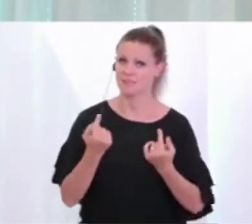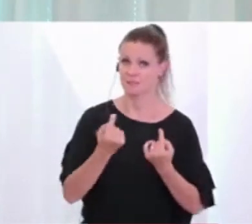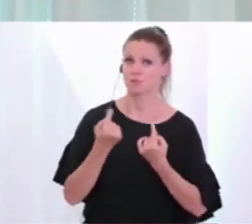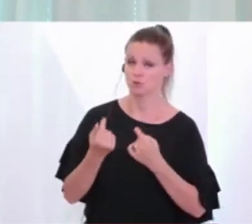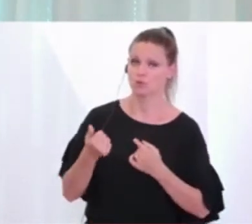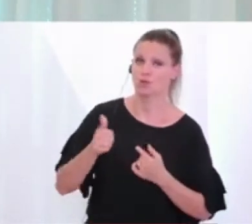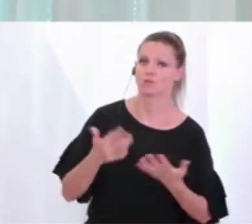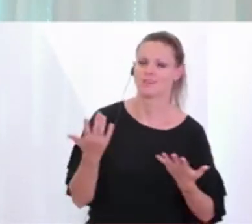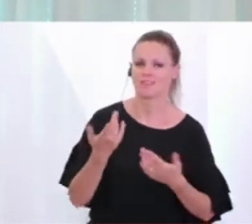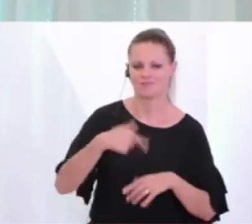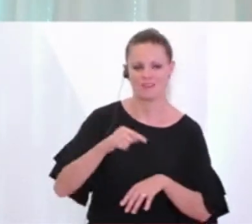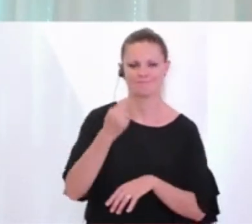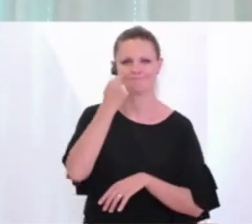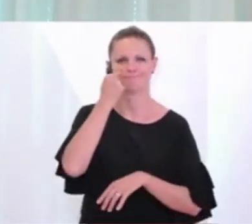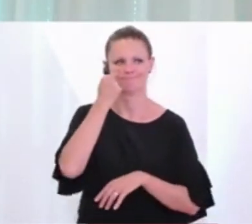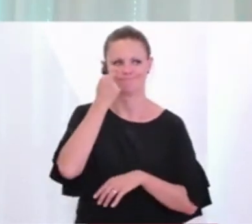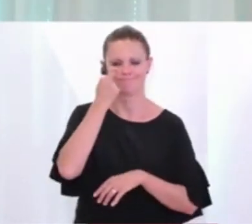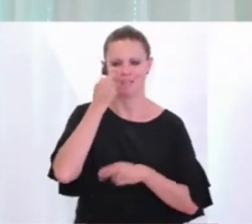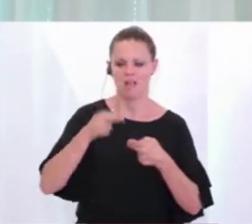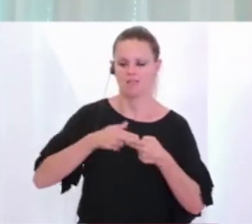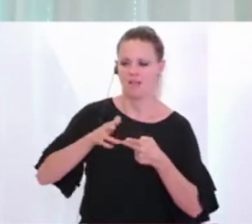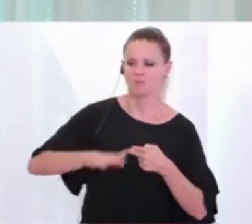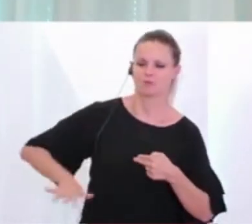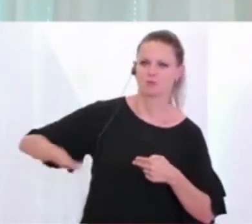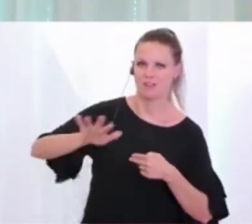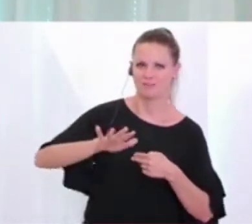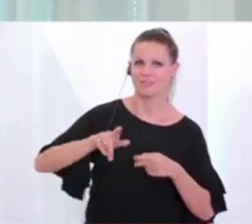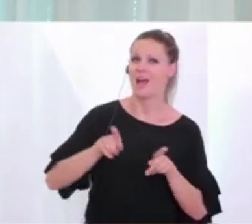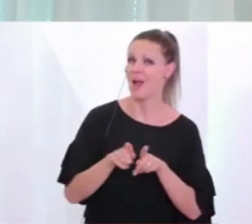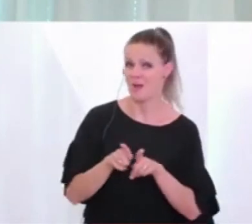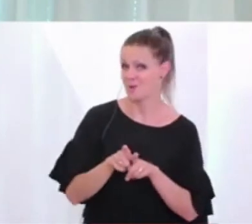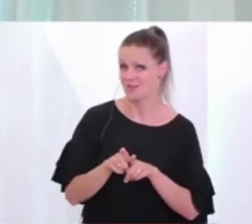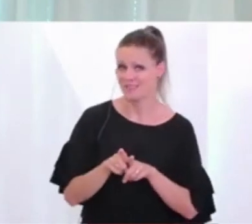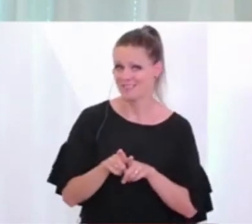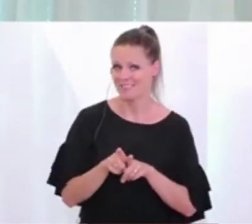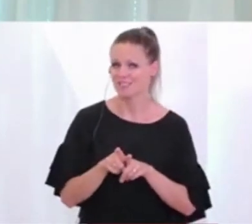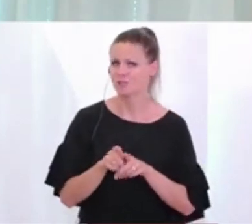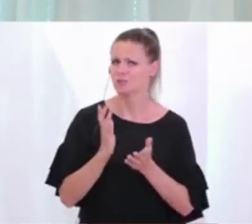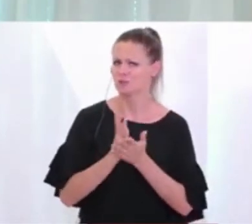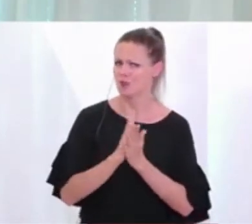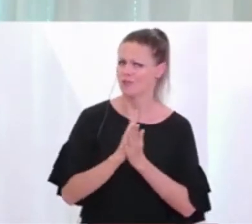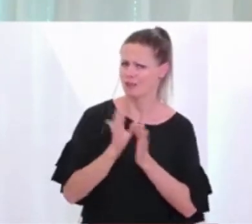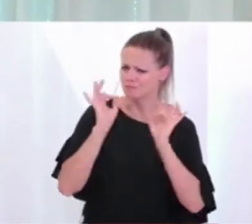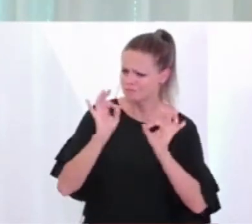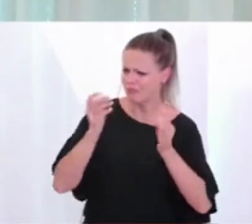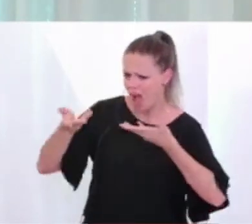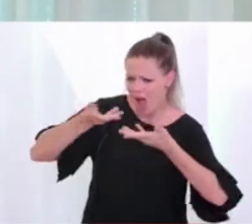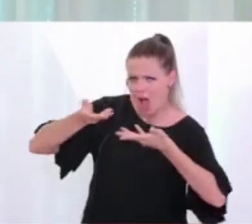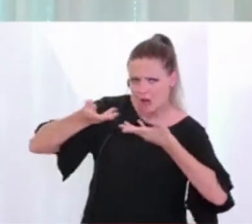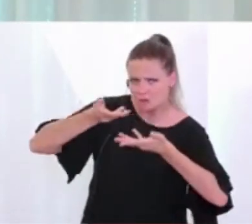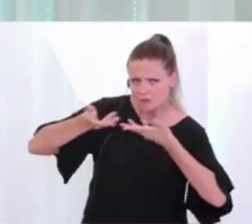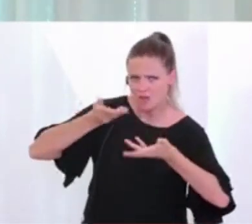dazu, dass wir merken, dass in unserer unmittelbaren Nachbarschaft mit einem intensiven Austausch, den wir haben,